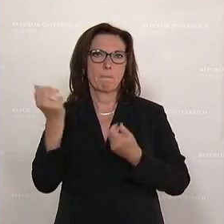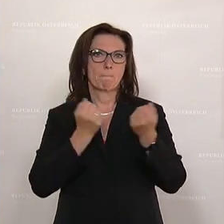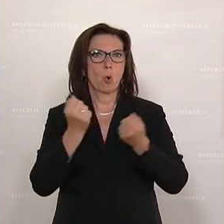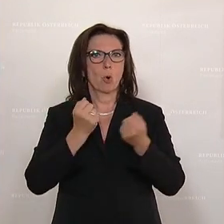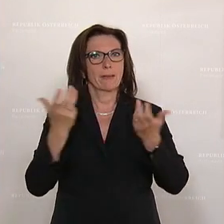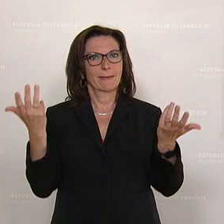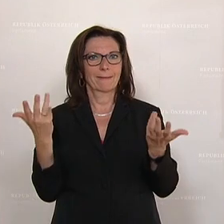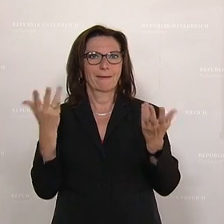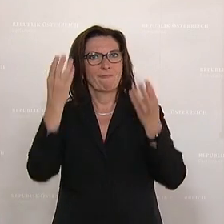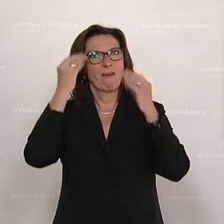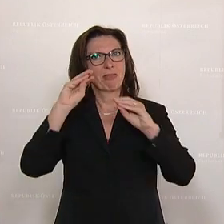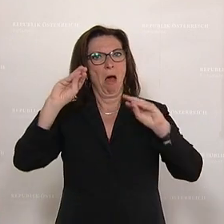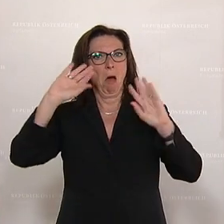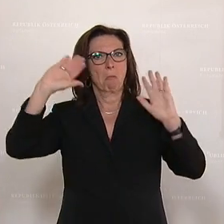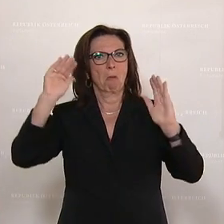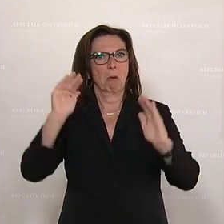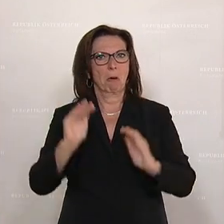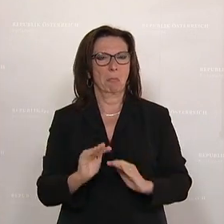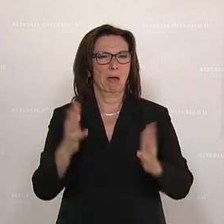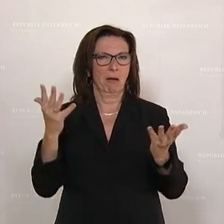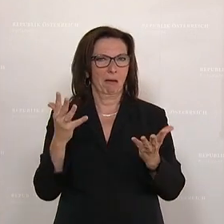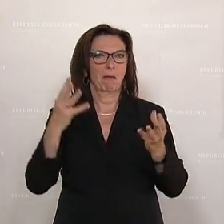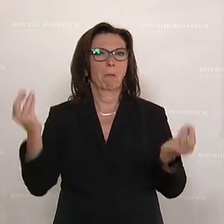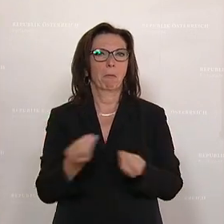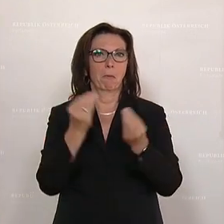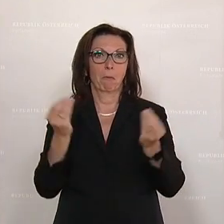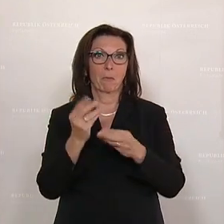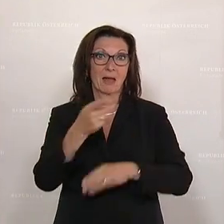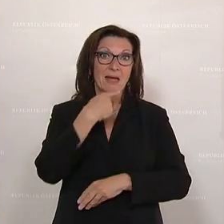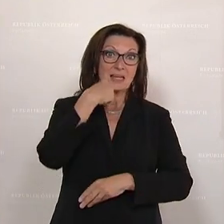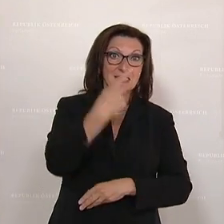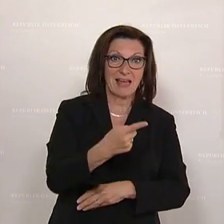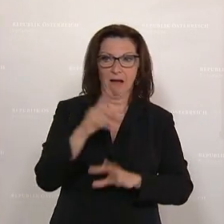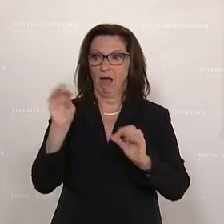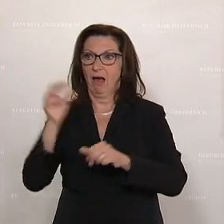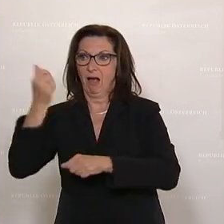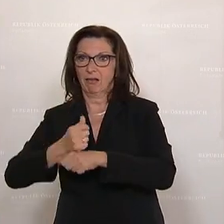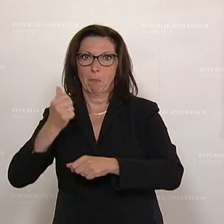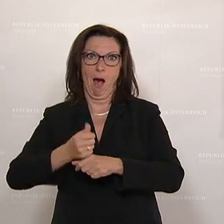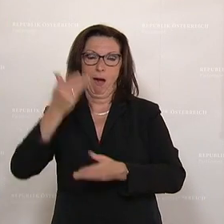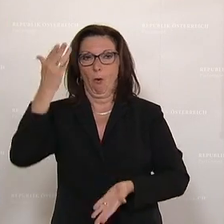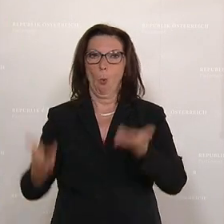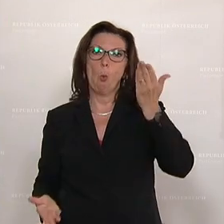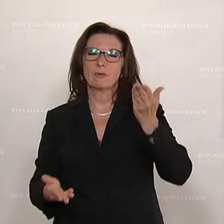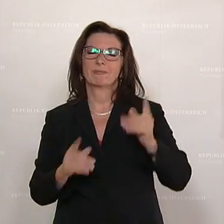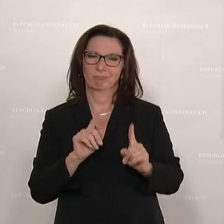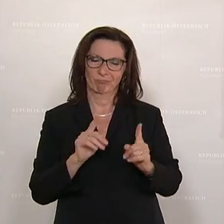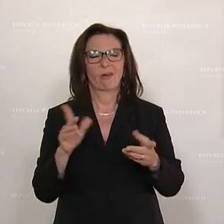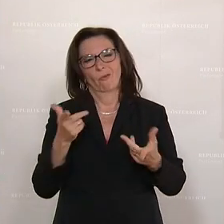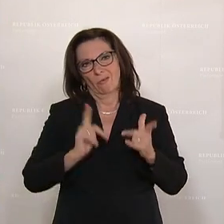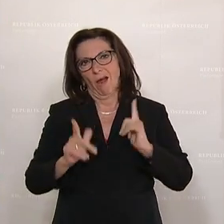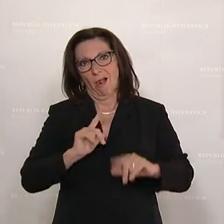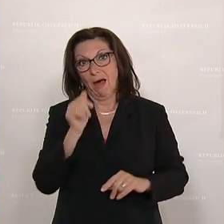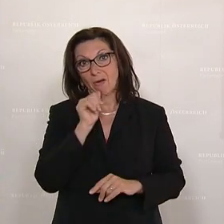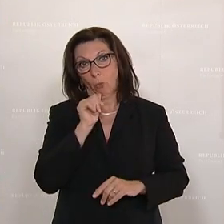immer dann an Vertrauen, wenn zwischen dem, was gesagt wird und dem, was getan wird, Welten liegen. Und leider ist das insbesondere auch im grünen Teil der Bundesregierung